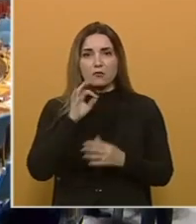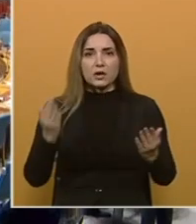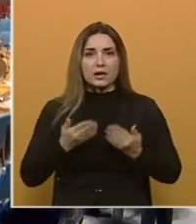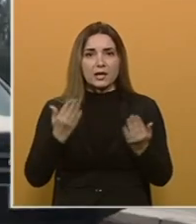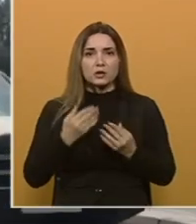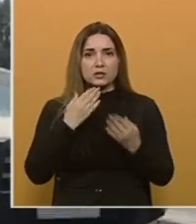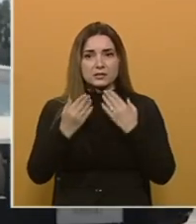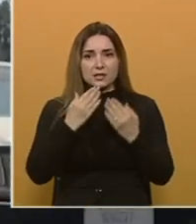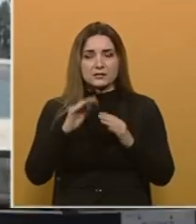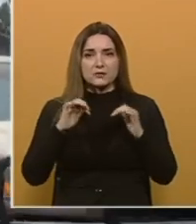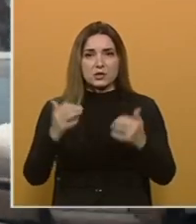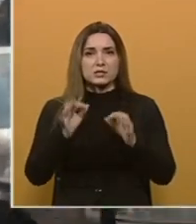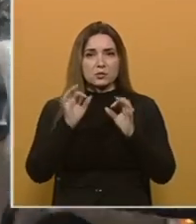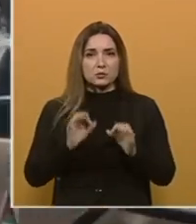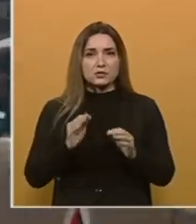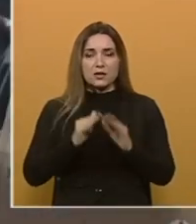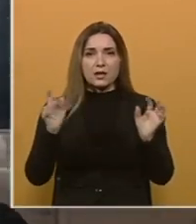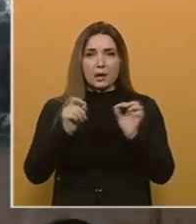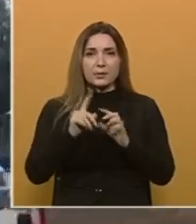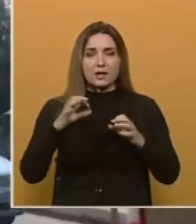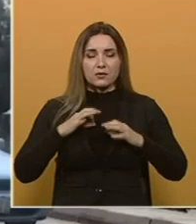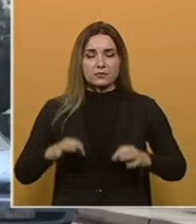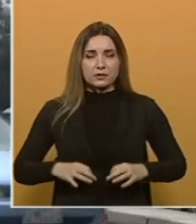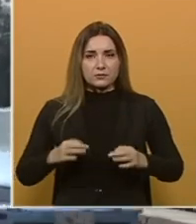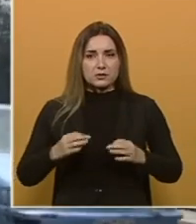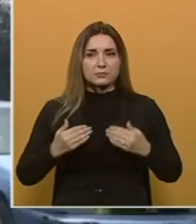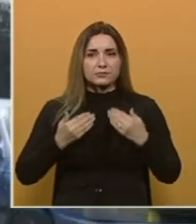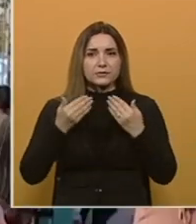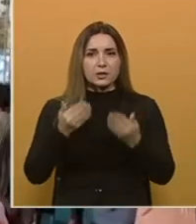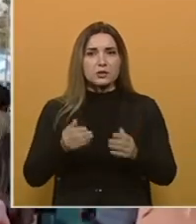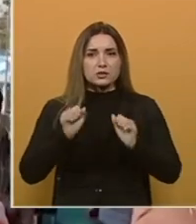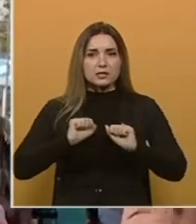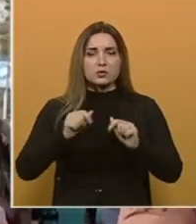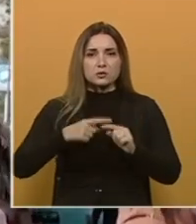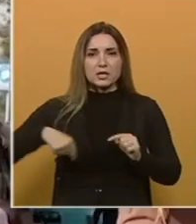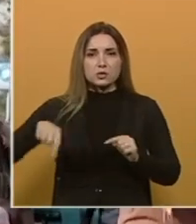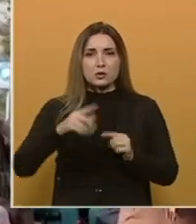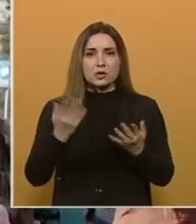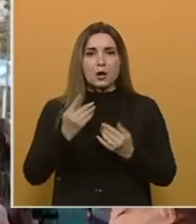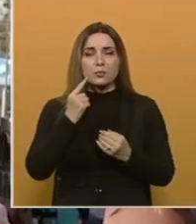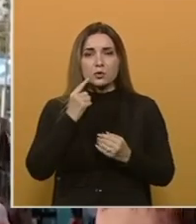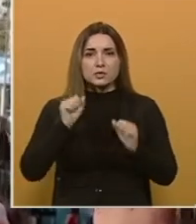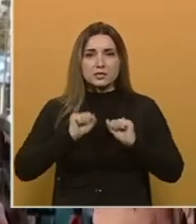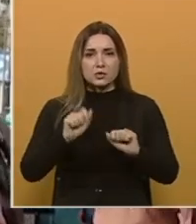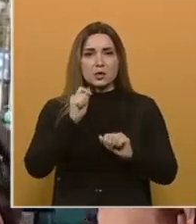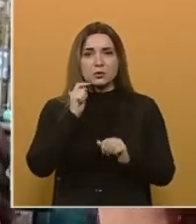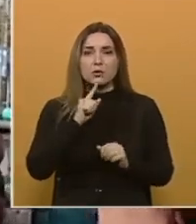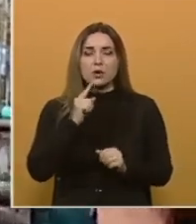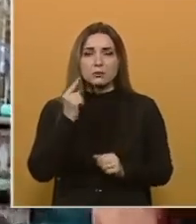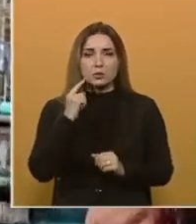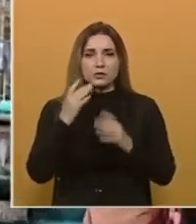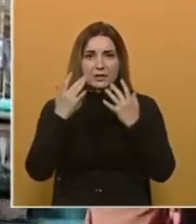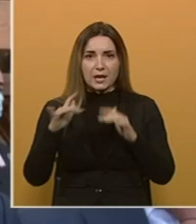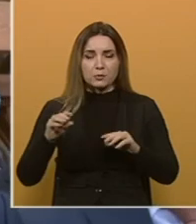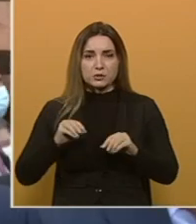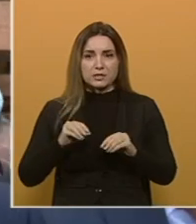sjednici vječja sigurnosti. Velika Britanija i Francuska predložit će zaštićenu zonu u Kabulu kako bi pokušali da zaštite ljude koji pokušavaju da